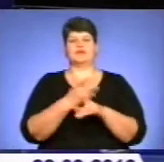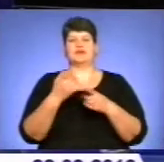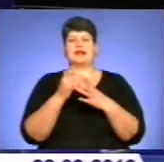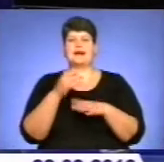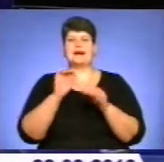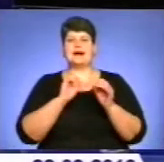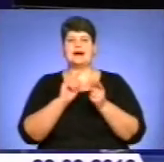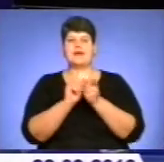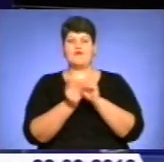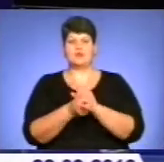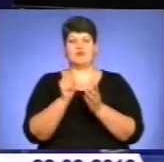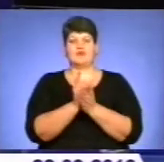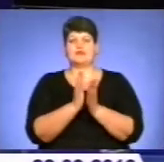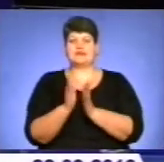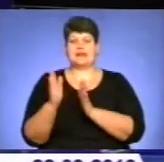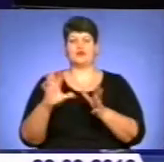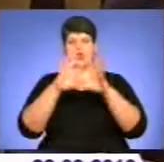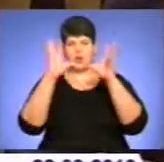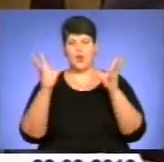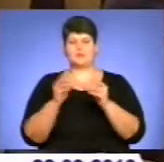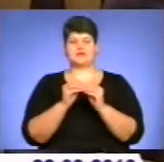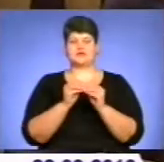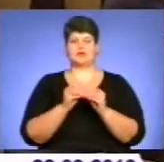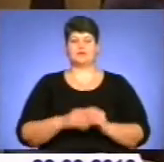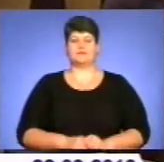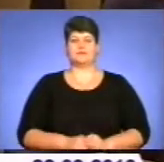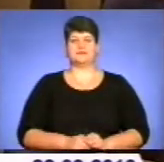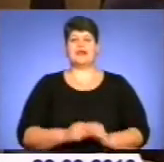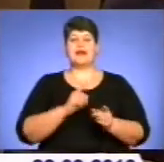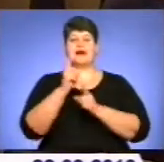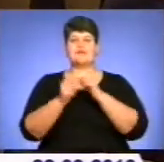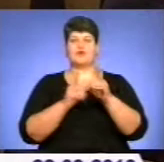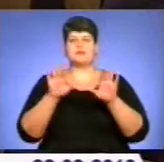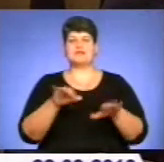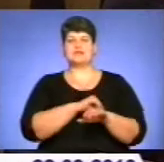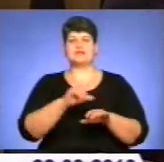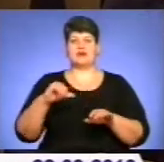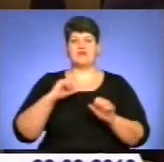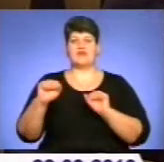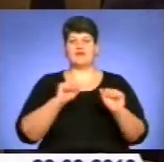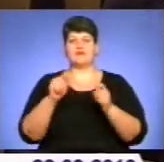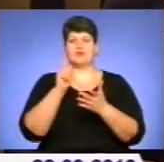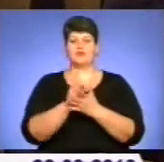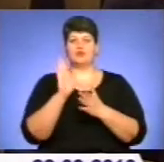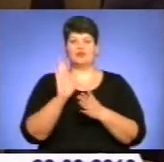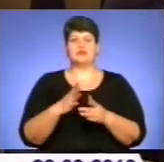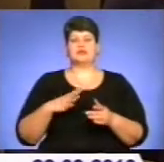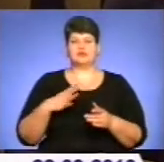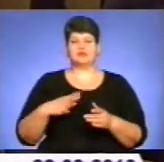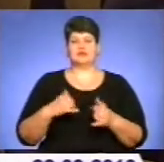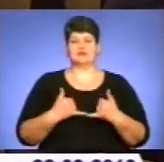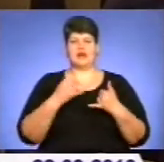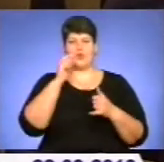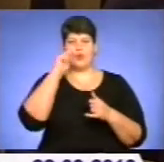має бути системною та комплексною. Реформа місцевого самоврядування є необхідною та довгоочікуваною для України.